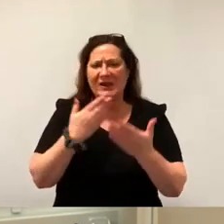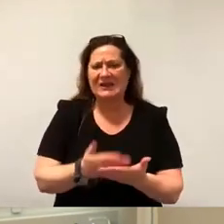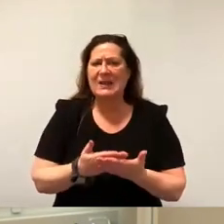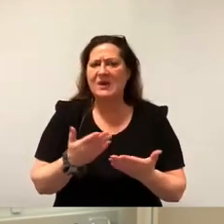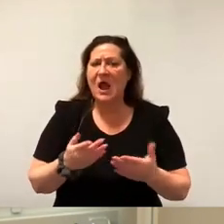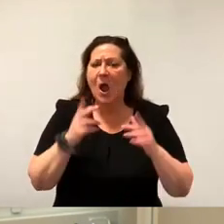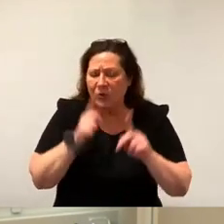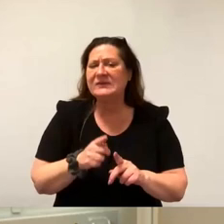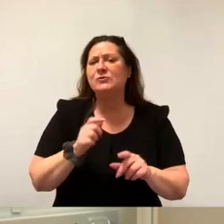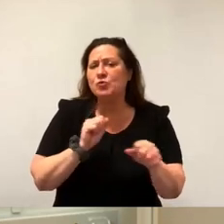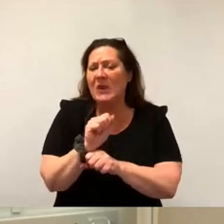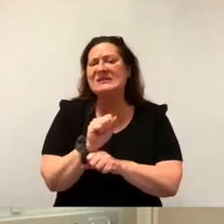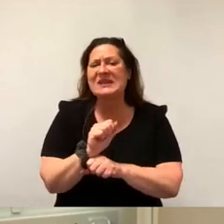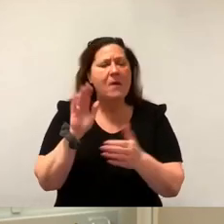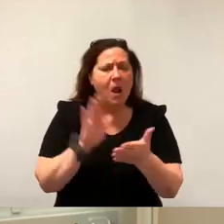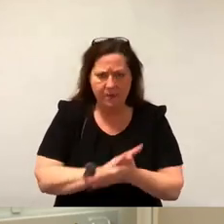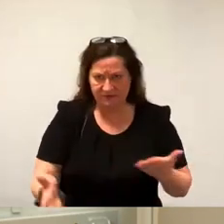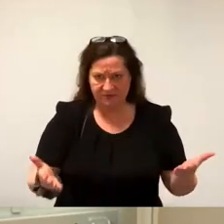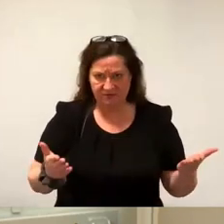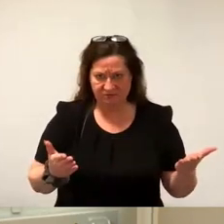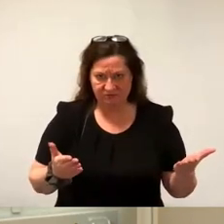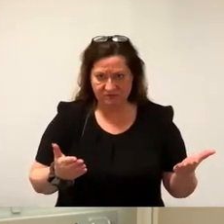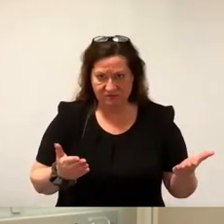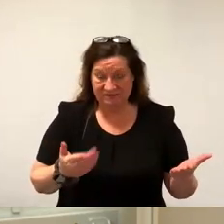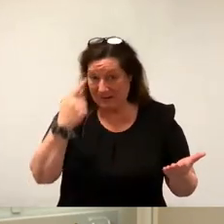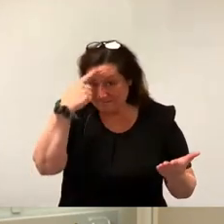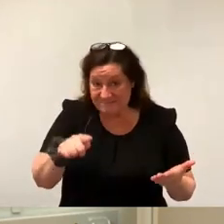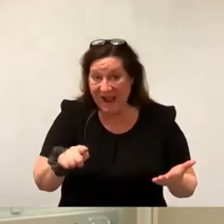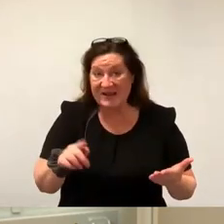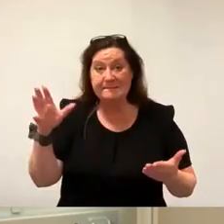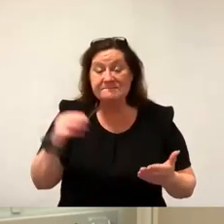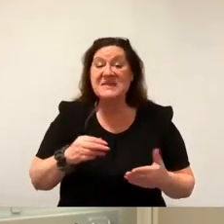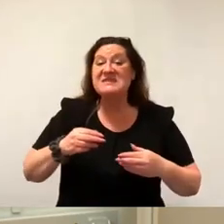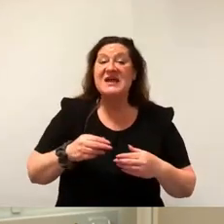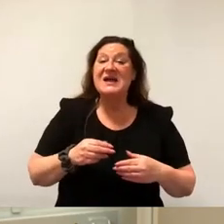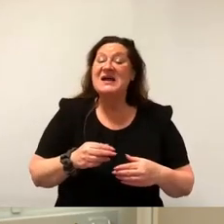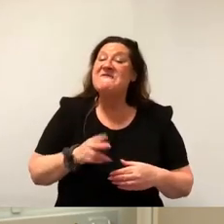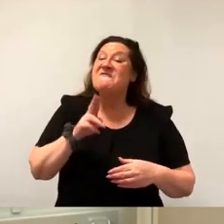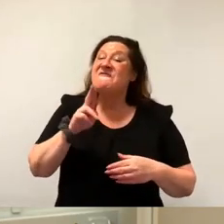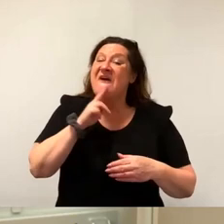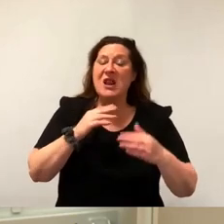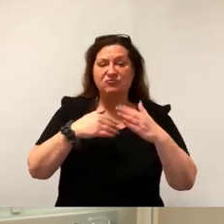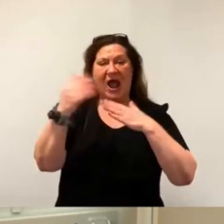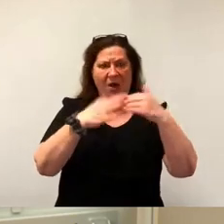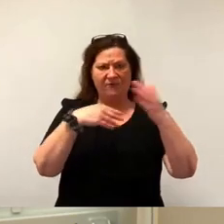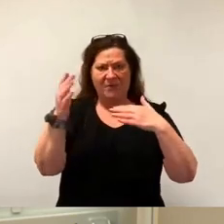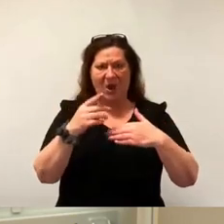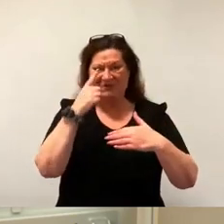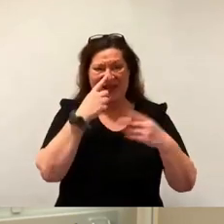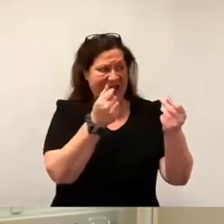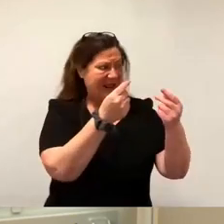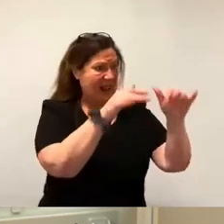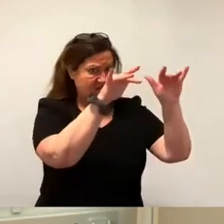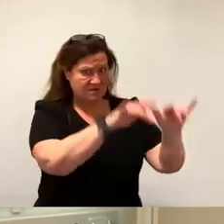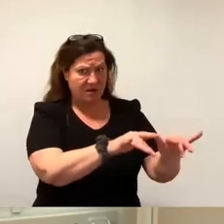hat eben trotzdem nicht geklappt. Und das meine ich mit einer Fehlkonstruktion, wenn nämlich zwischen dem Geld, was da ist und